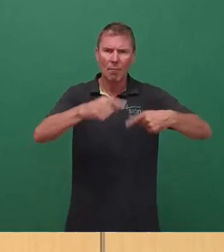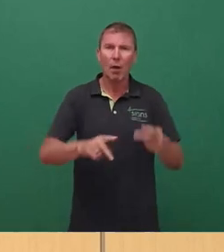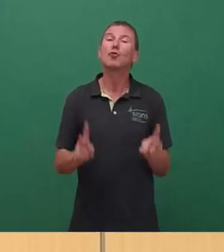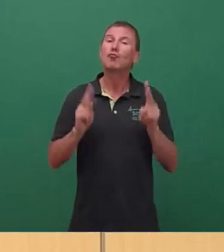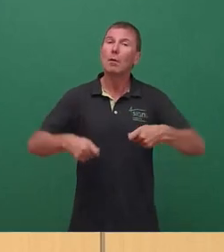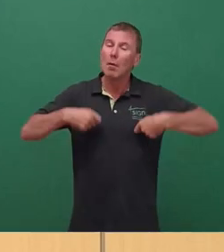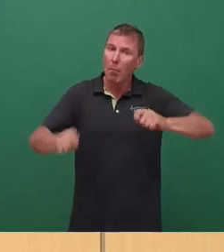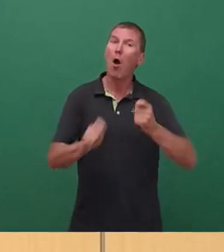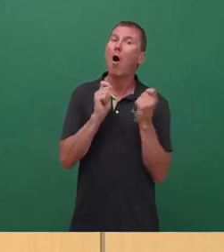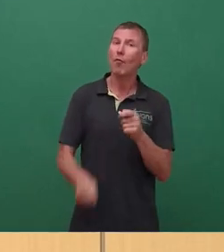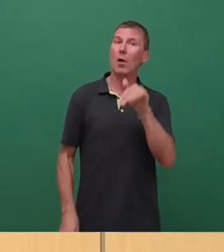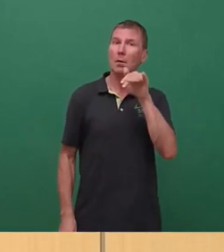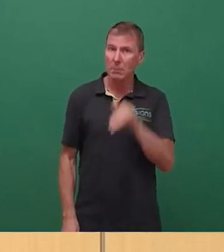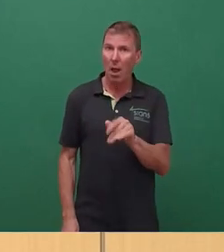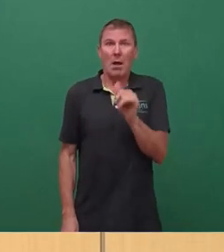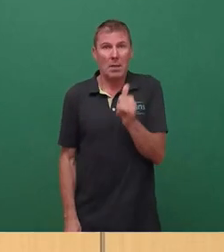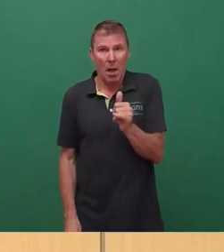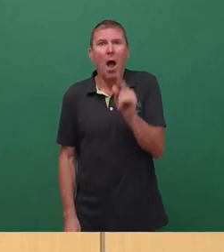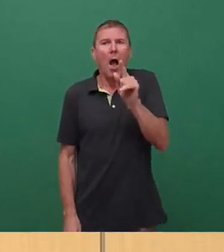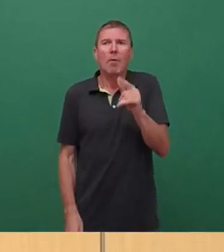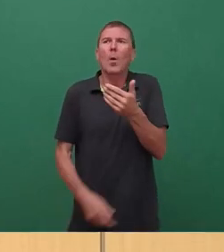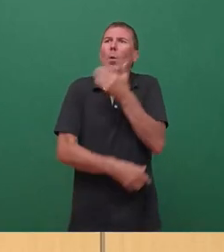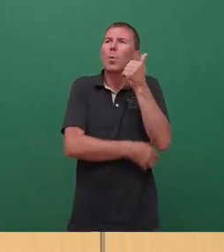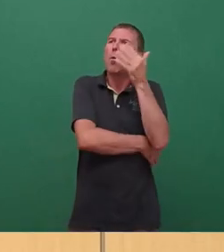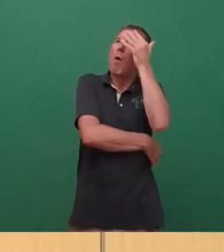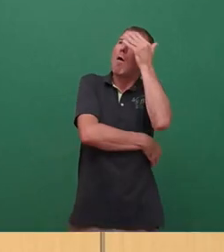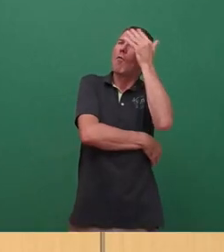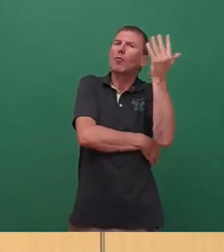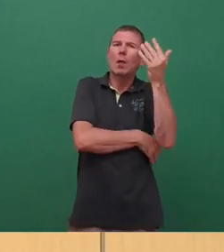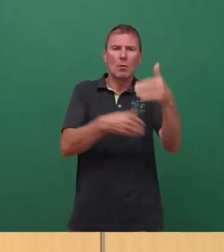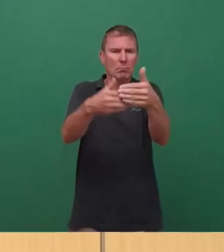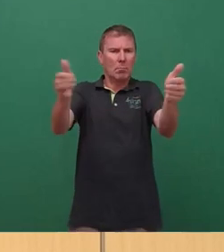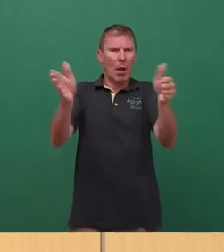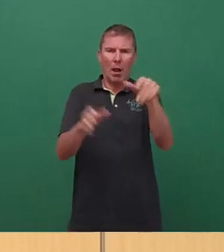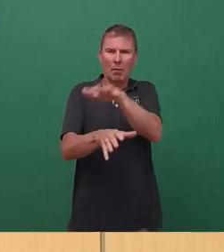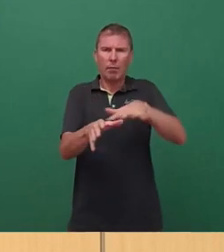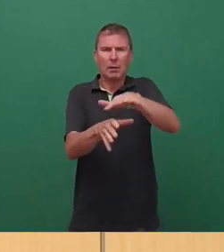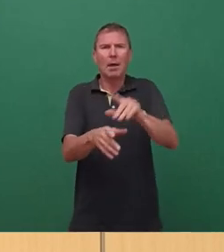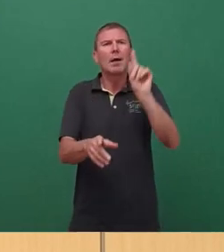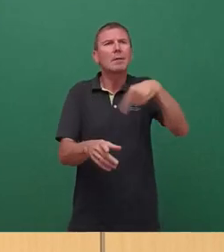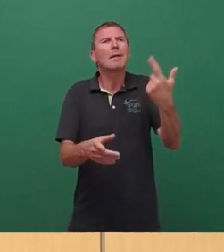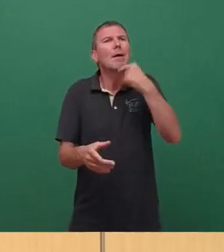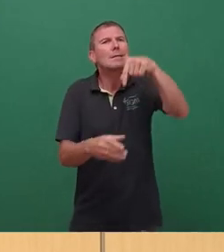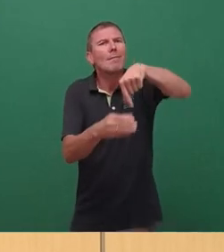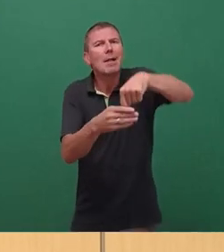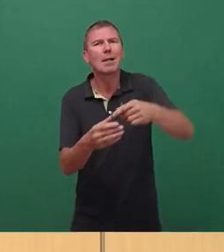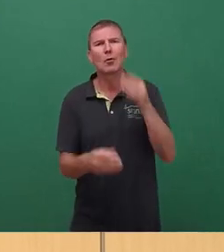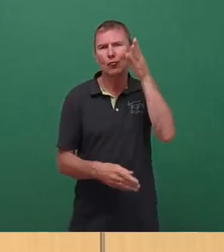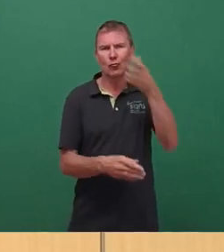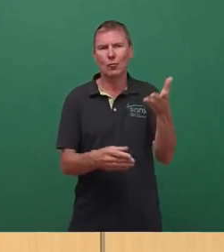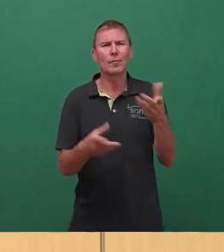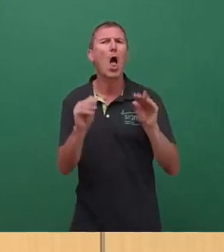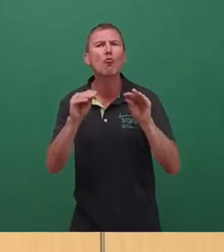Vorschlag haben, aber wir haben dort noch keine Vision, was wir mit diesem Quartier eigentlich wollen. Und ich glaube, das müssen wir uns klarmachen, welche Nutzung.